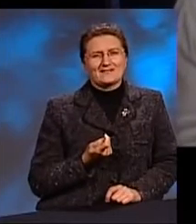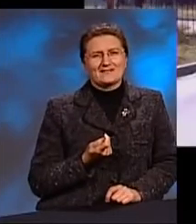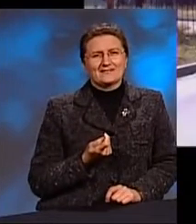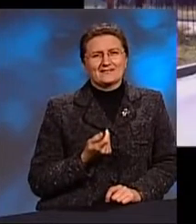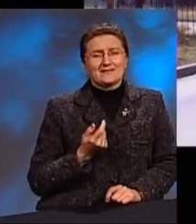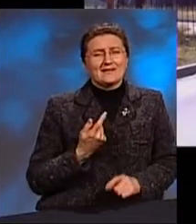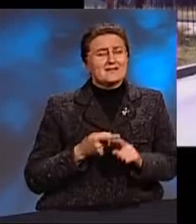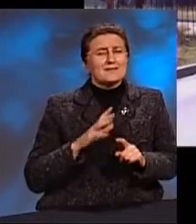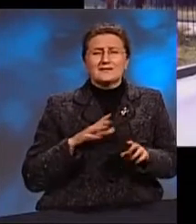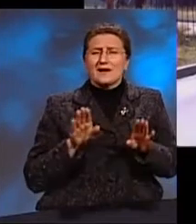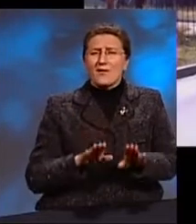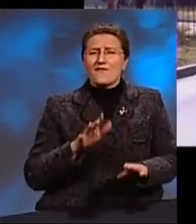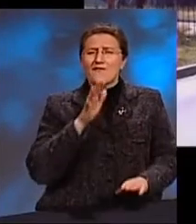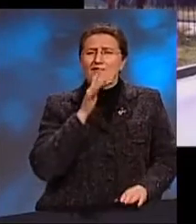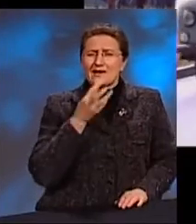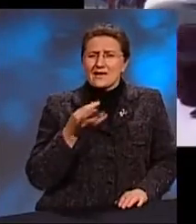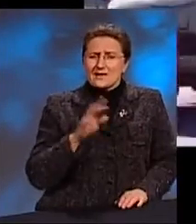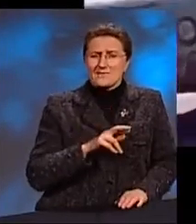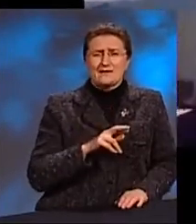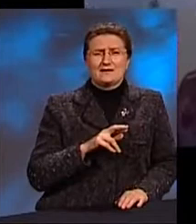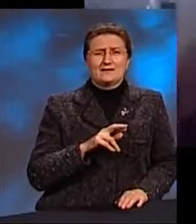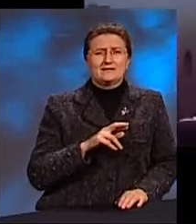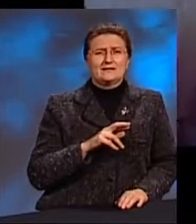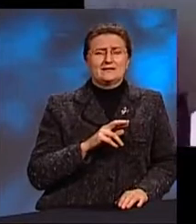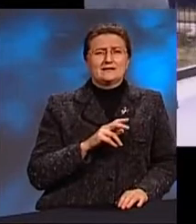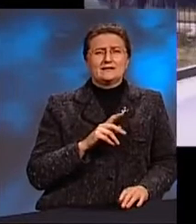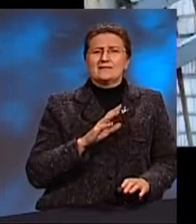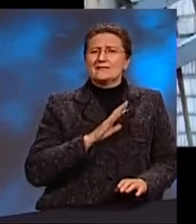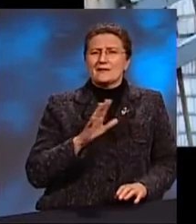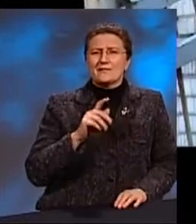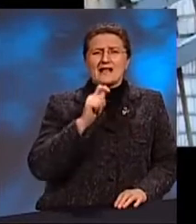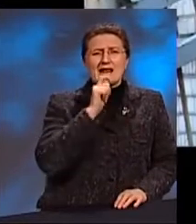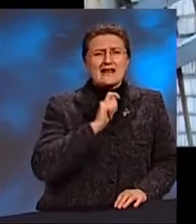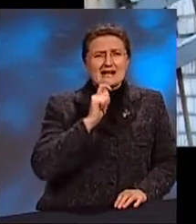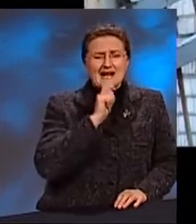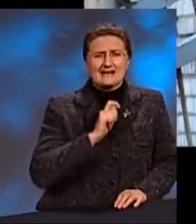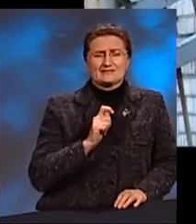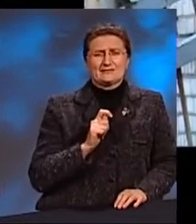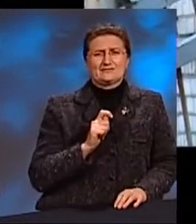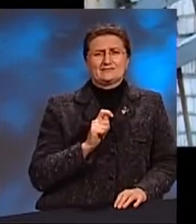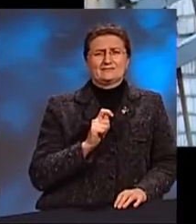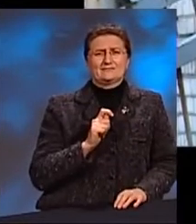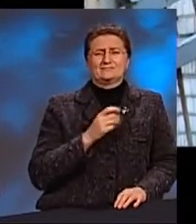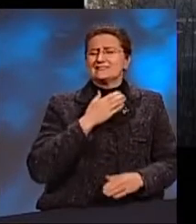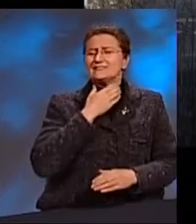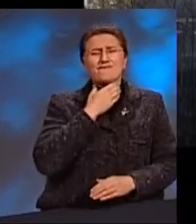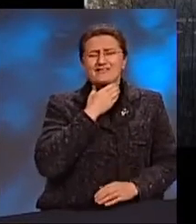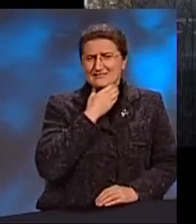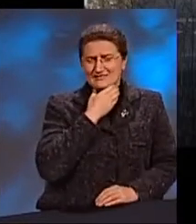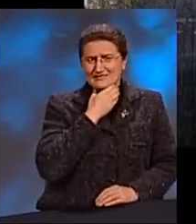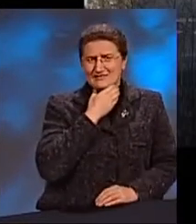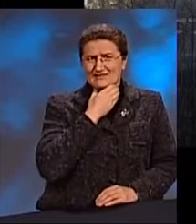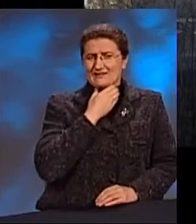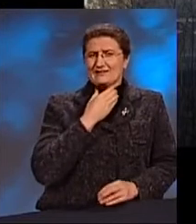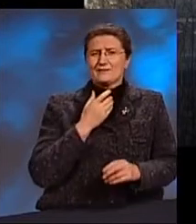А это было такое время, когда не было лекарств В больнице Ну, в общем, какое-то